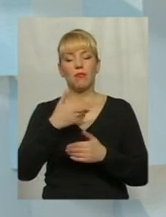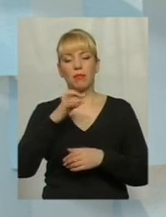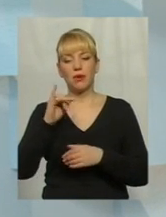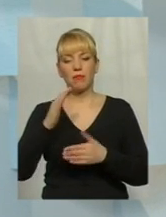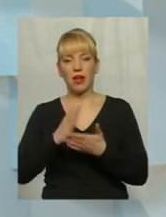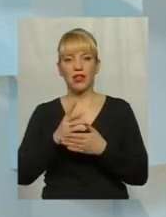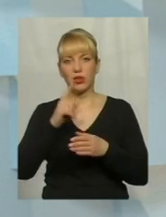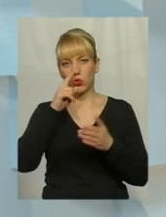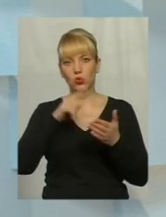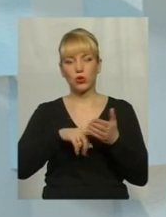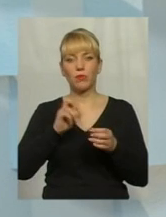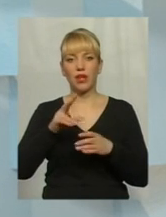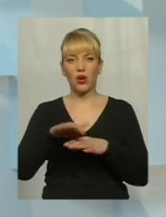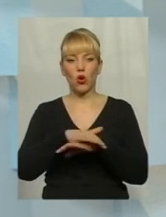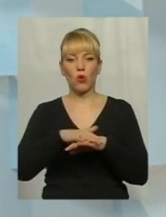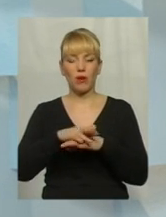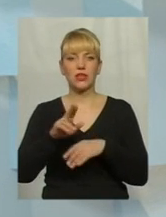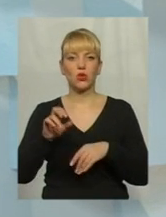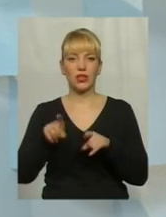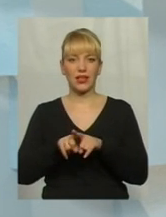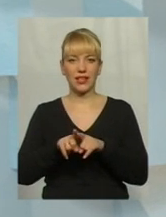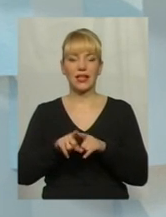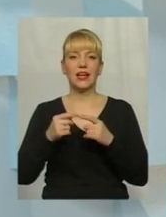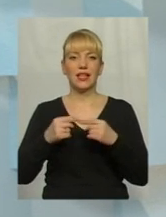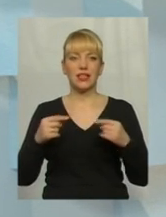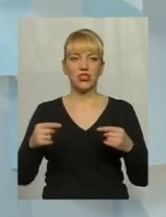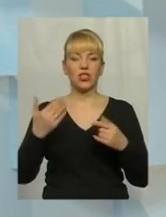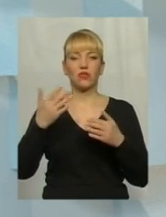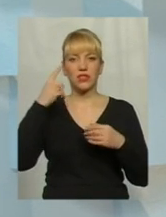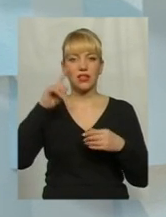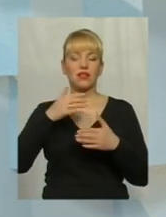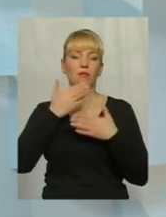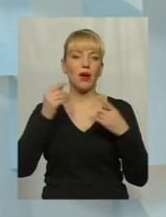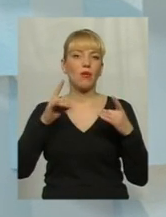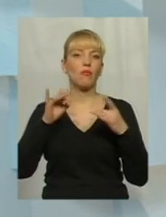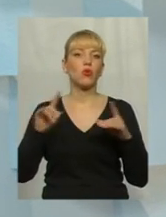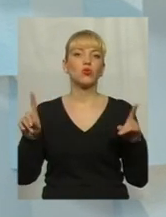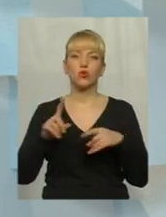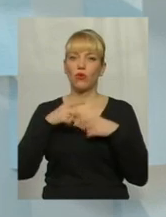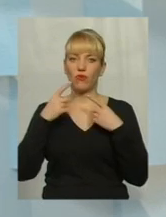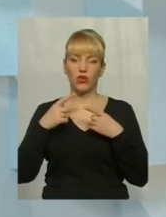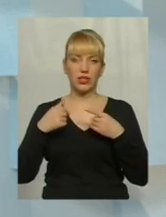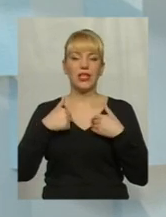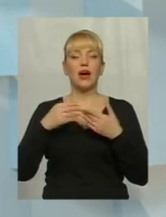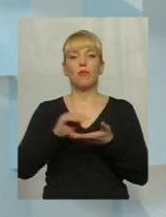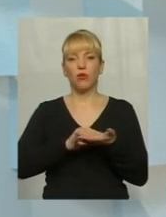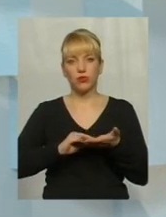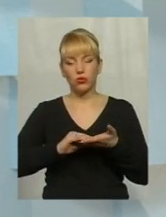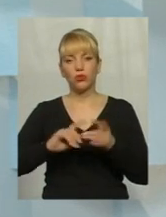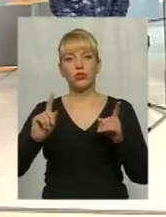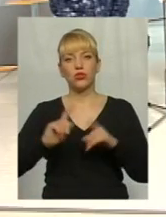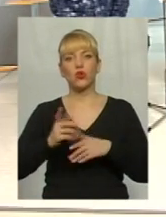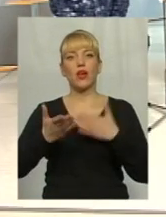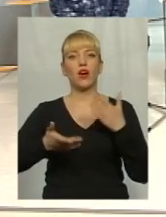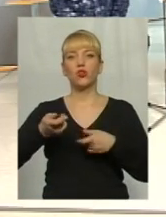доступ як громадськість до таких речей, то ви знаєте, що немає про що говорити, якщо, я ще раз повторююся, якщо